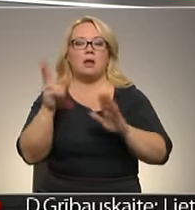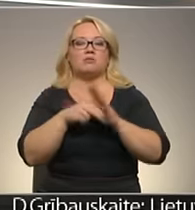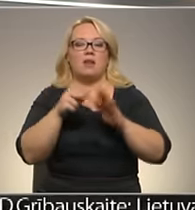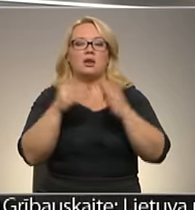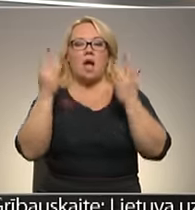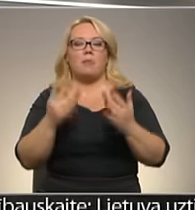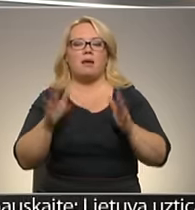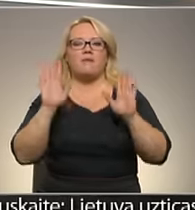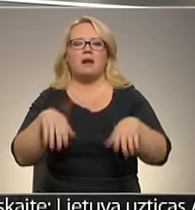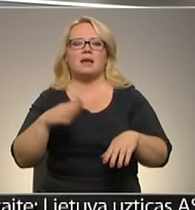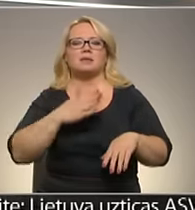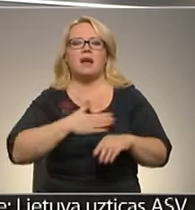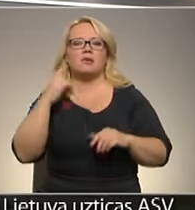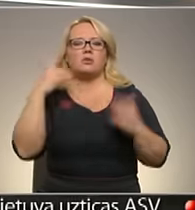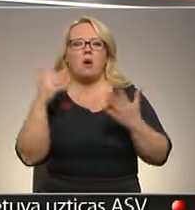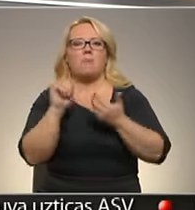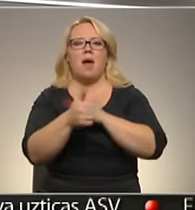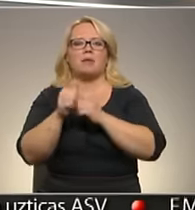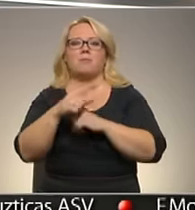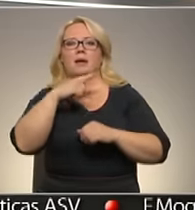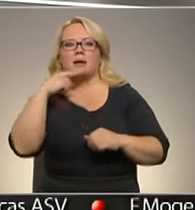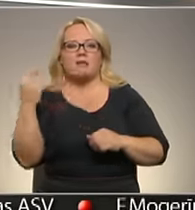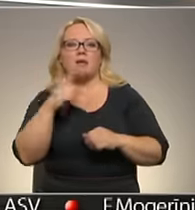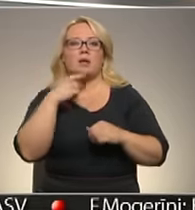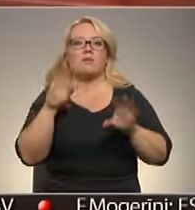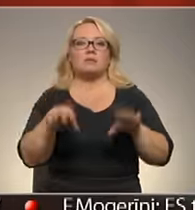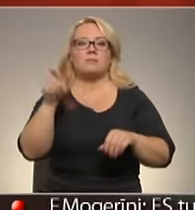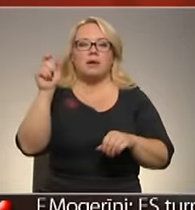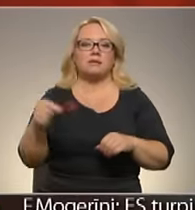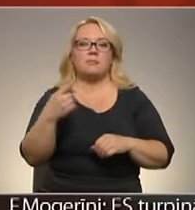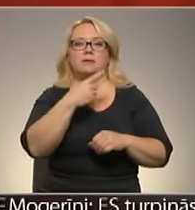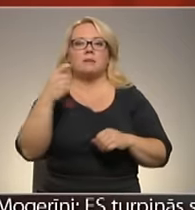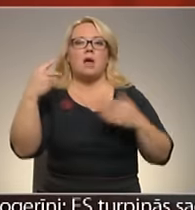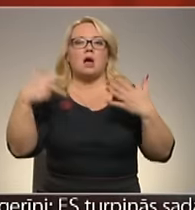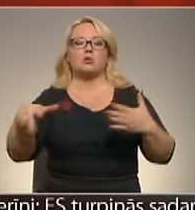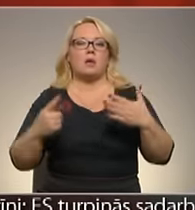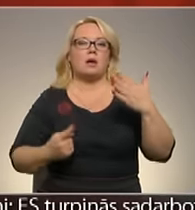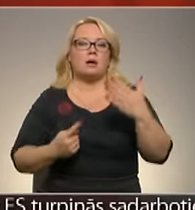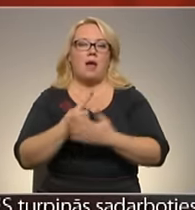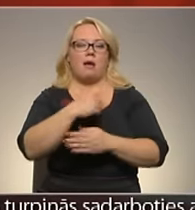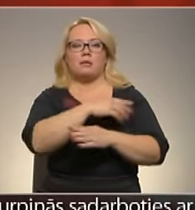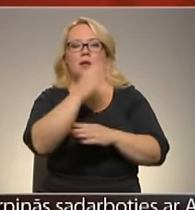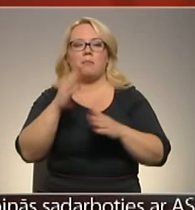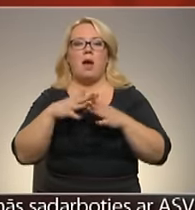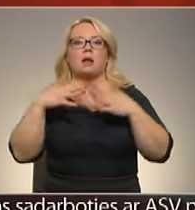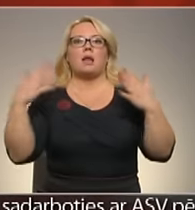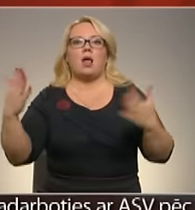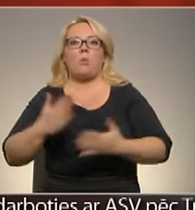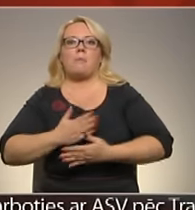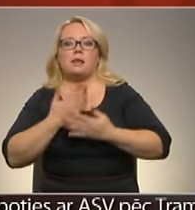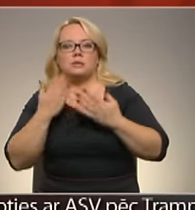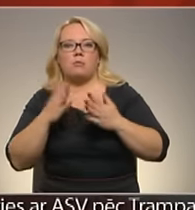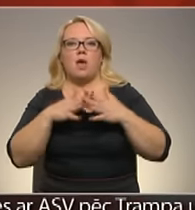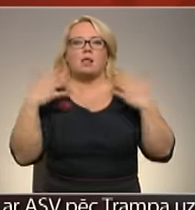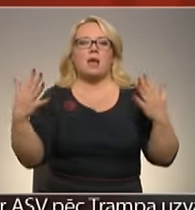mainīt savas domas par Krieviju un Krievijas prezidentu pa 180 grādiem. Vienu brīdi ar milzmīlestību, otru brīdi